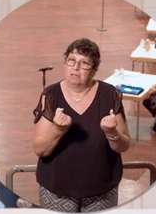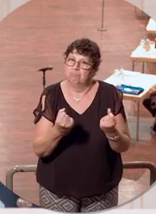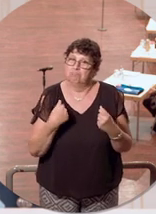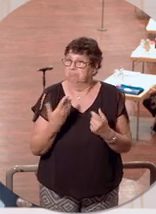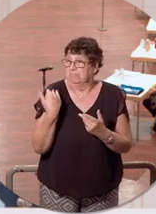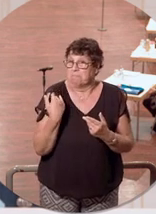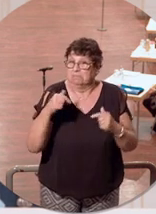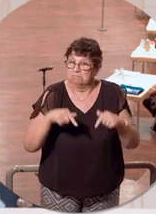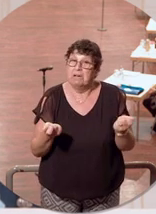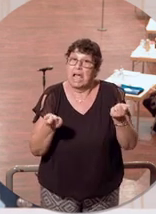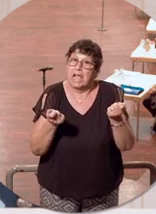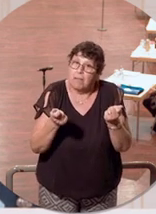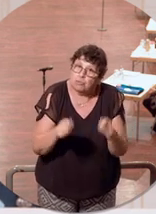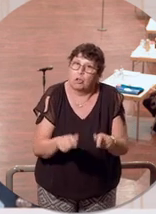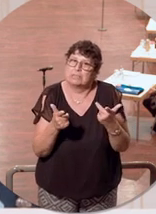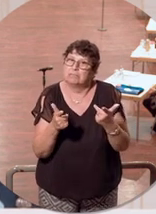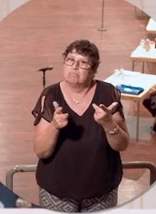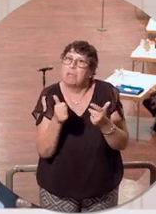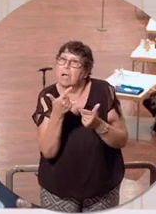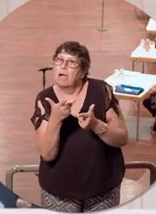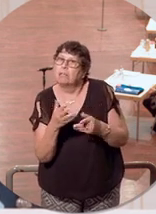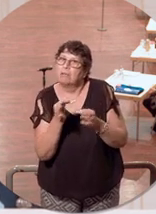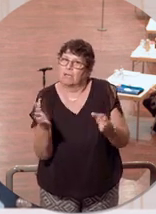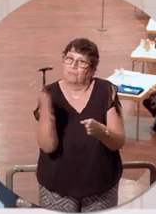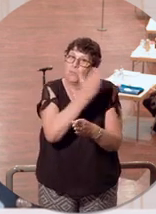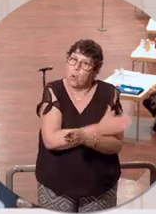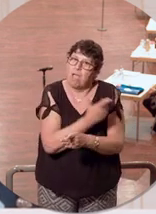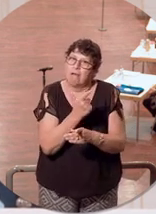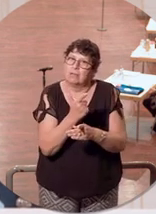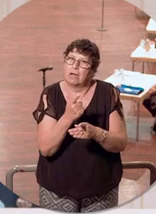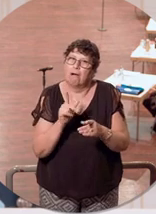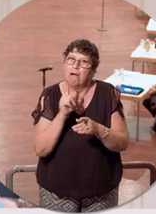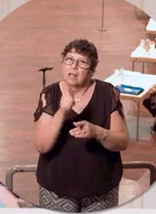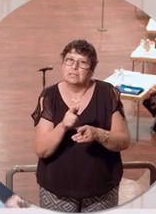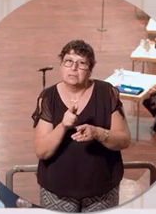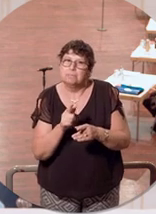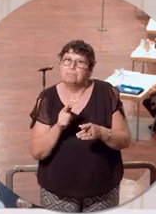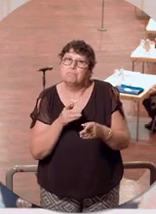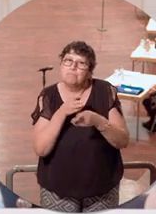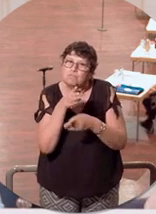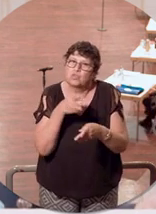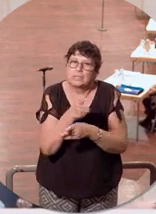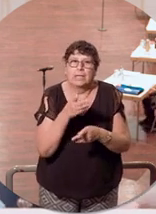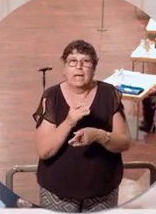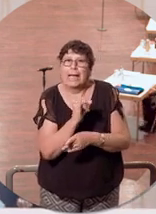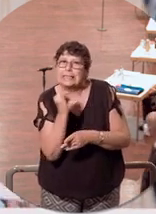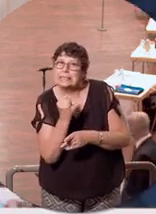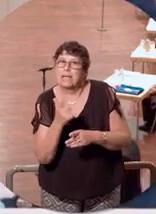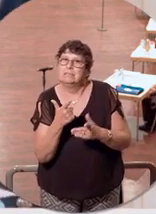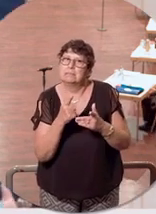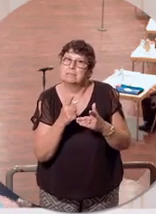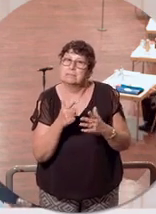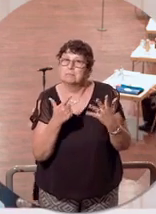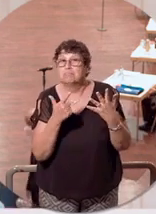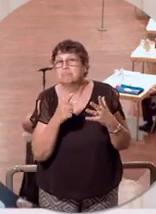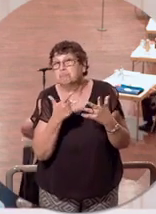hierzu, der fiel wenige Tage zuvor, als sich die Inzidenz im Saarland über mehrere Tage hinweg auf einem konstanten Niveau